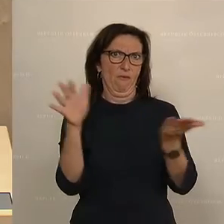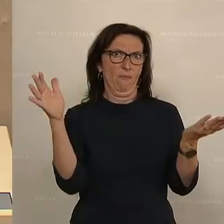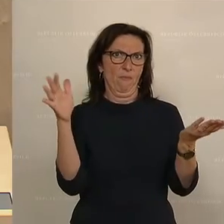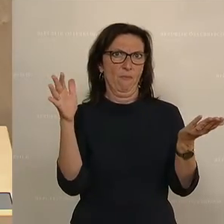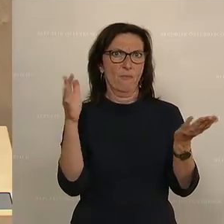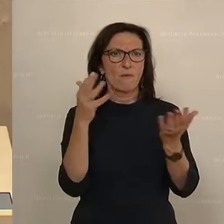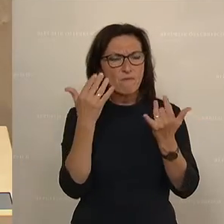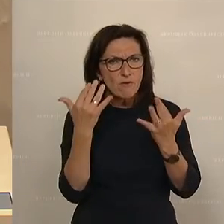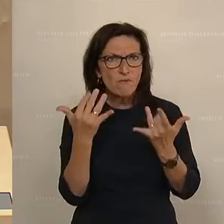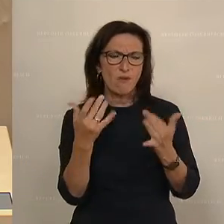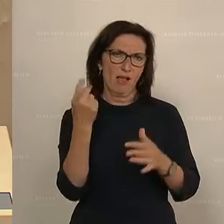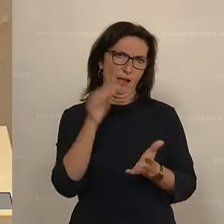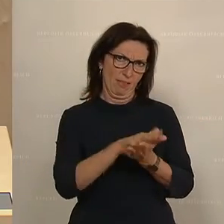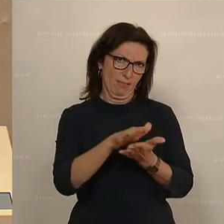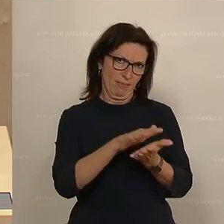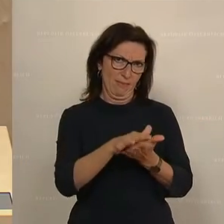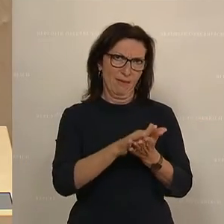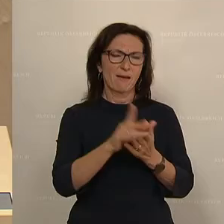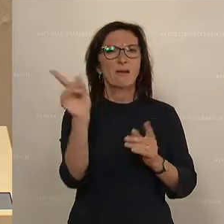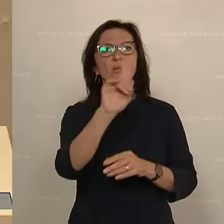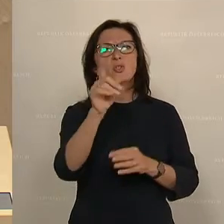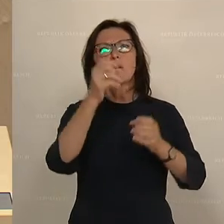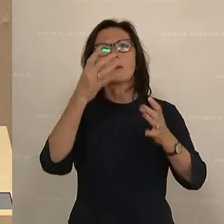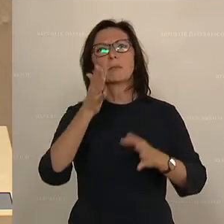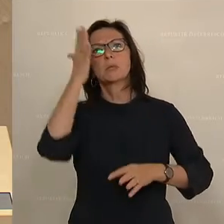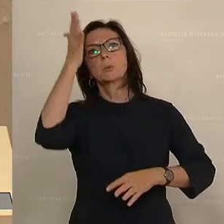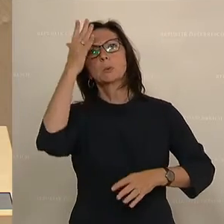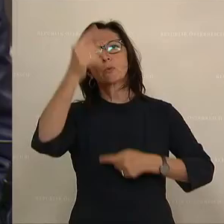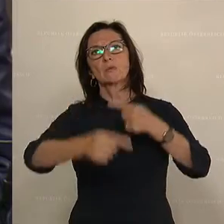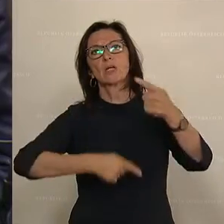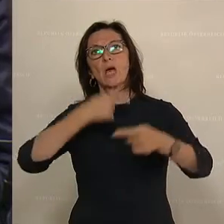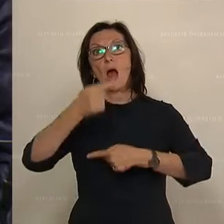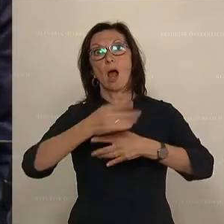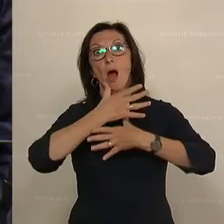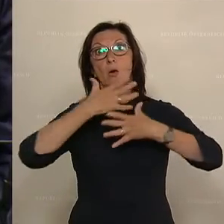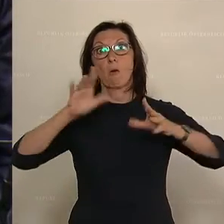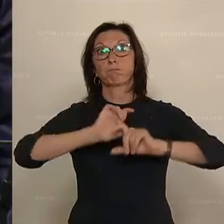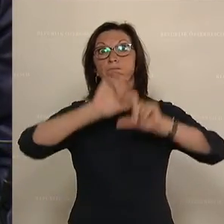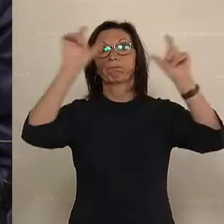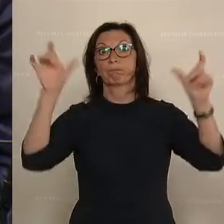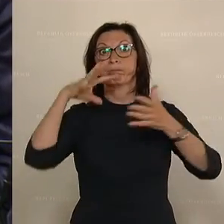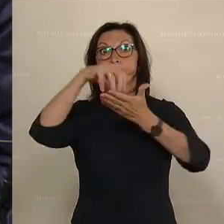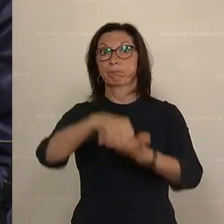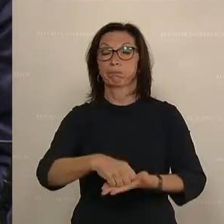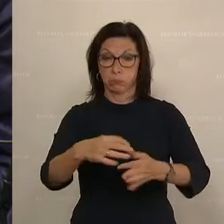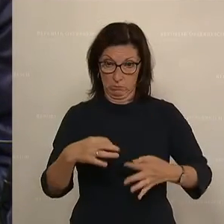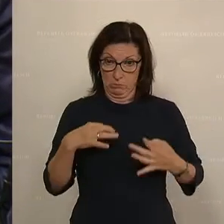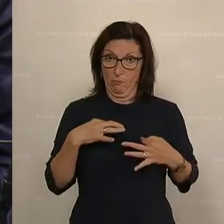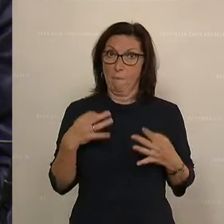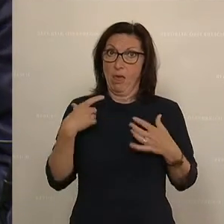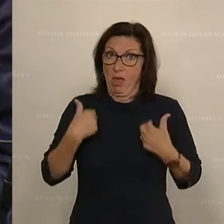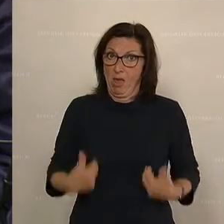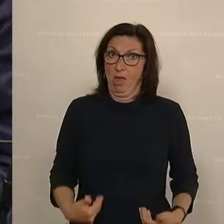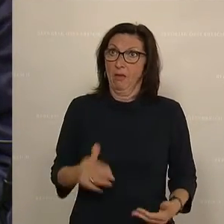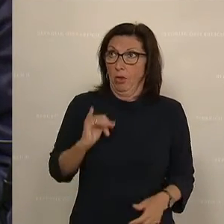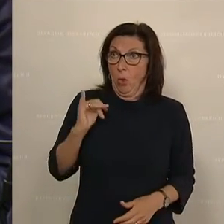Und dass auch nicht die nächsten Generationen übergebührend belastet werden. Gerade für mich als junge Abgeordnete ist das